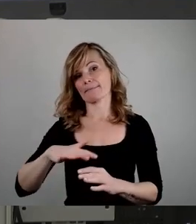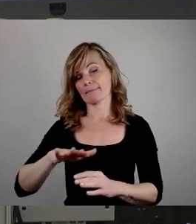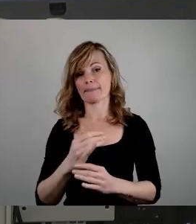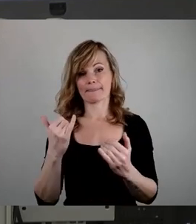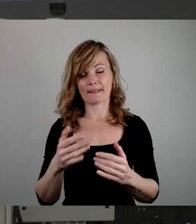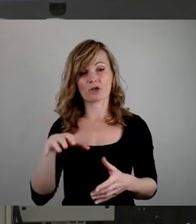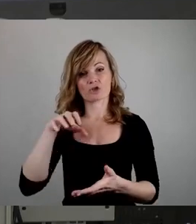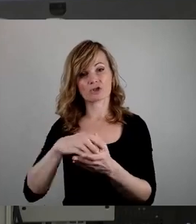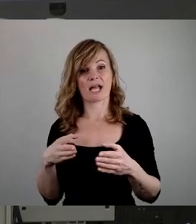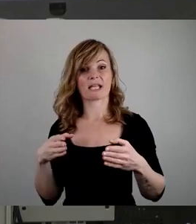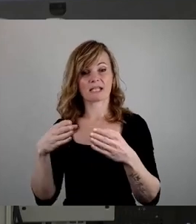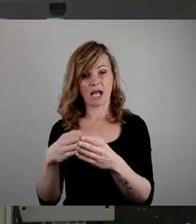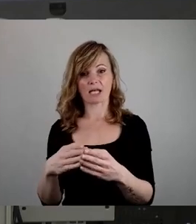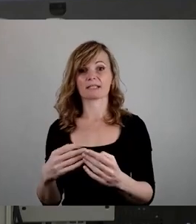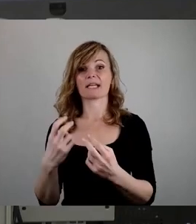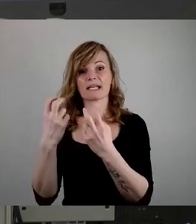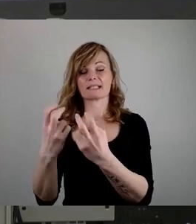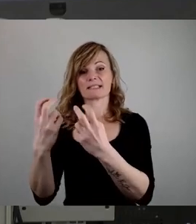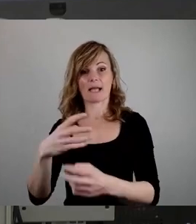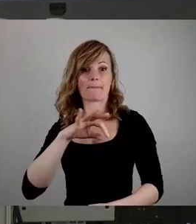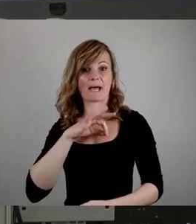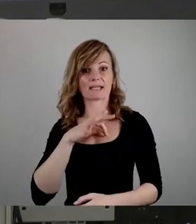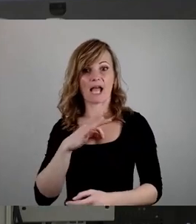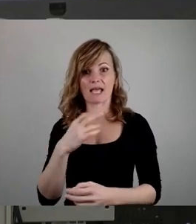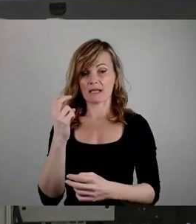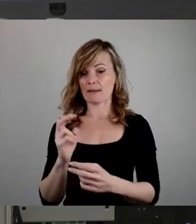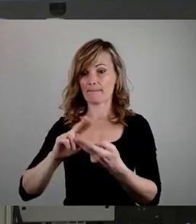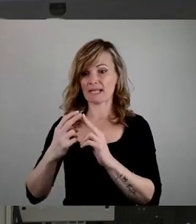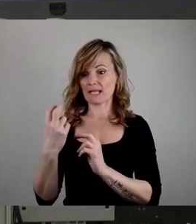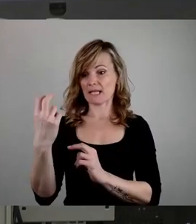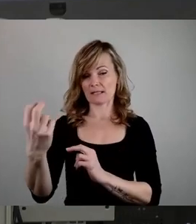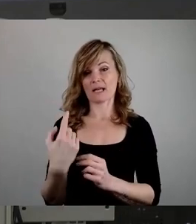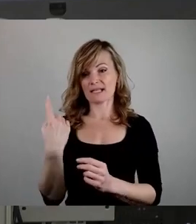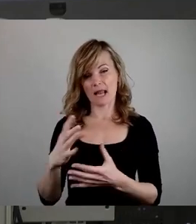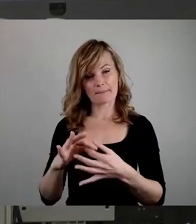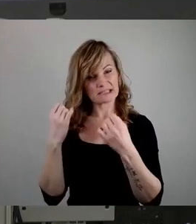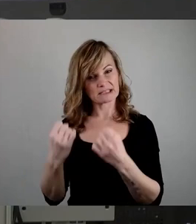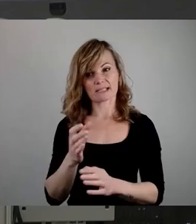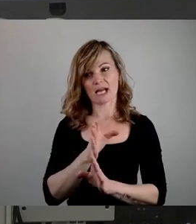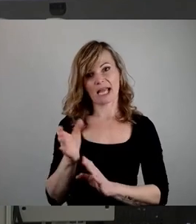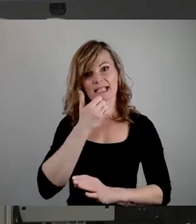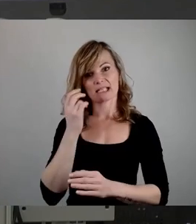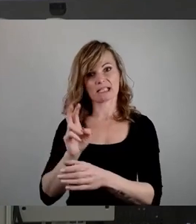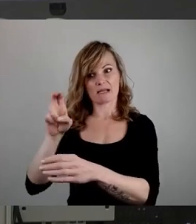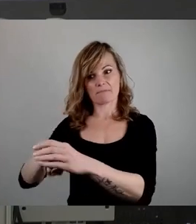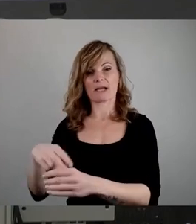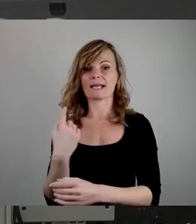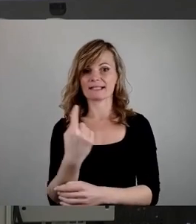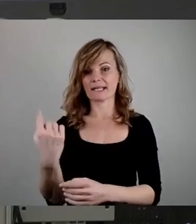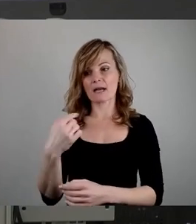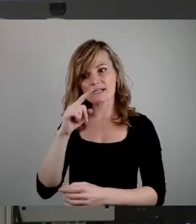als gesichert rechtsextrem eingestuften Partei. Jeder muss sich selbst individuell an den eigenen Taten und Worten messen lassen.